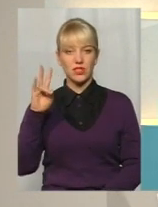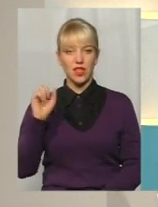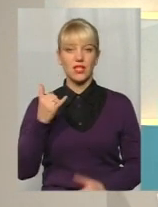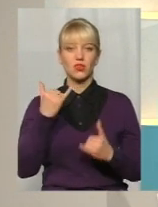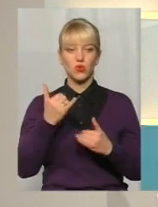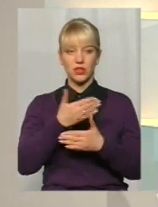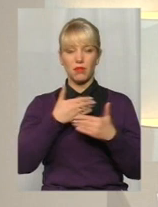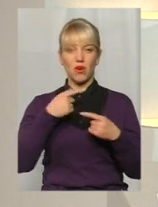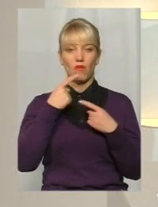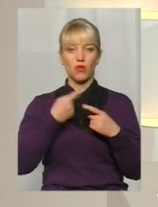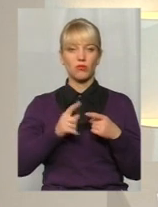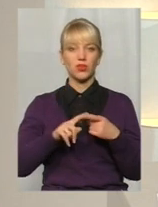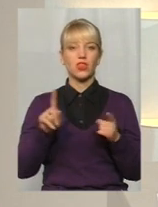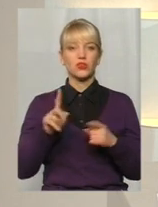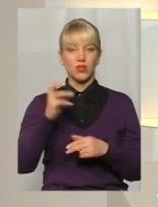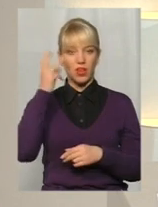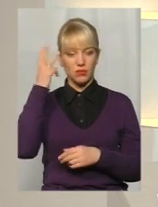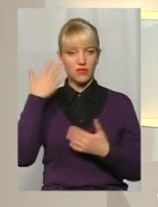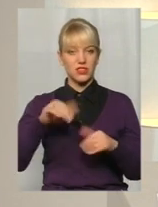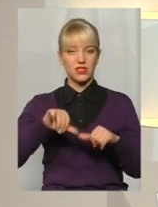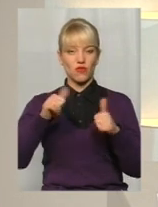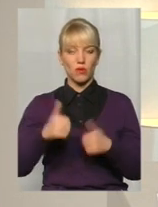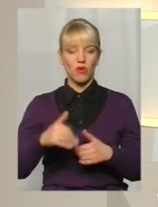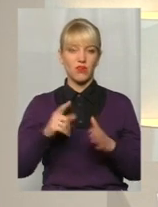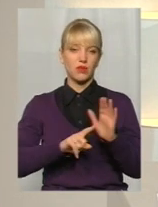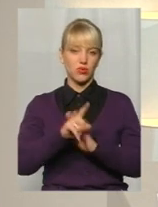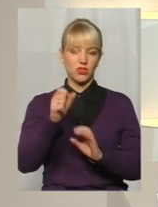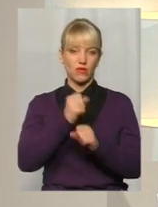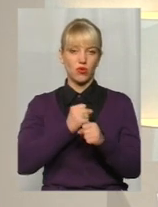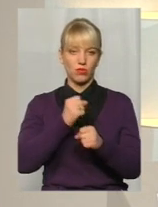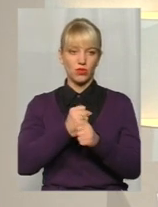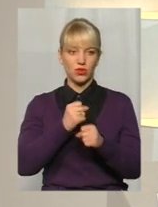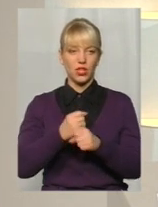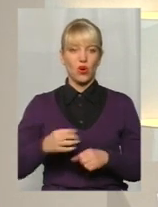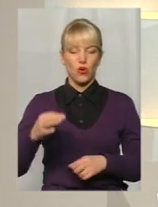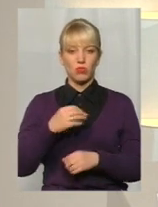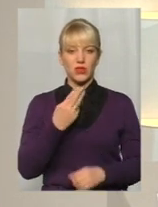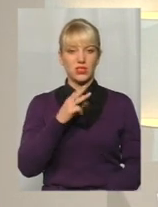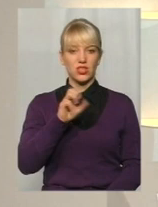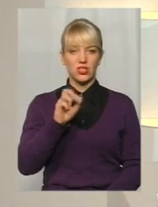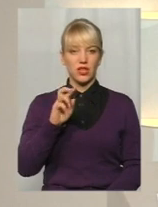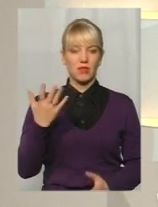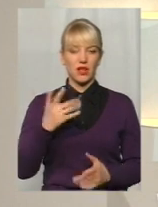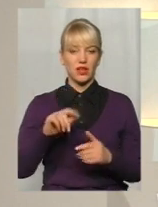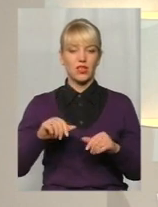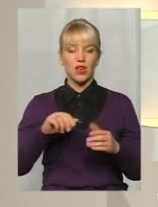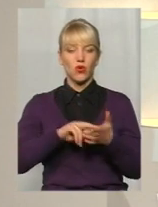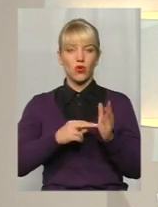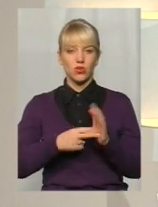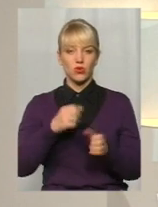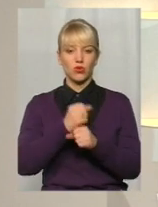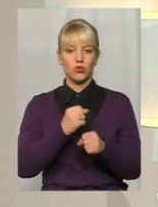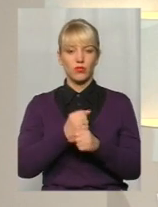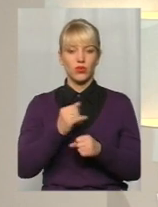Сьогодні говоримо про те, що на Хмельниччині вже сформований і почав роботу. А обласний штаб, який координує роботу та розробляє